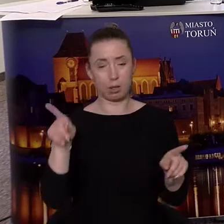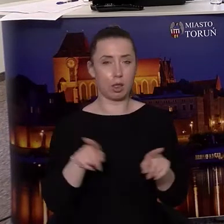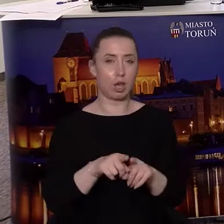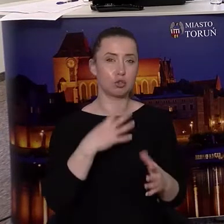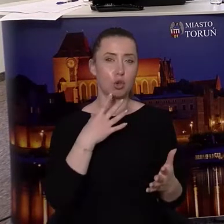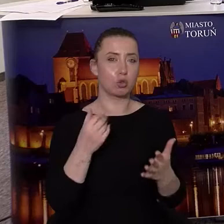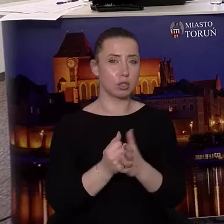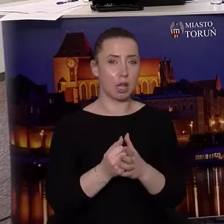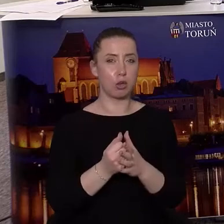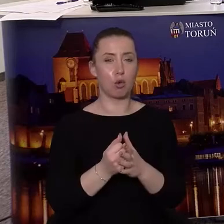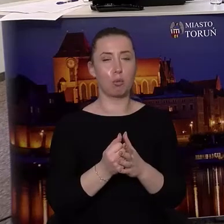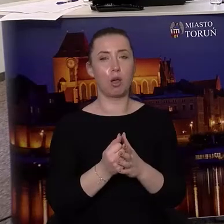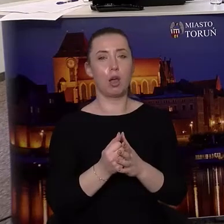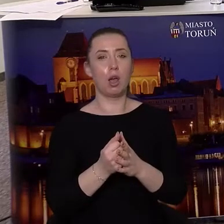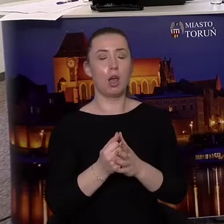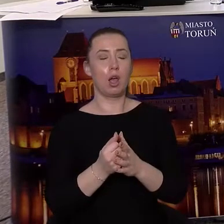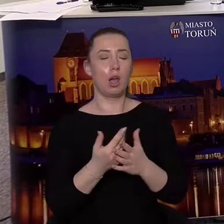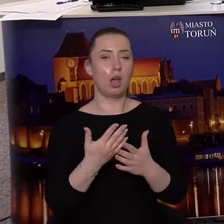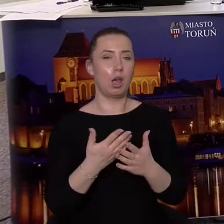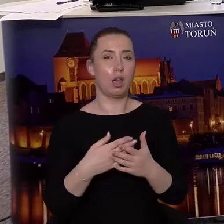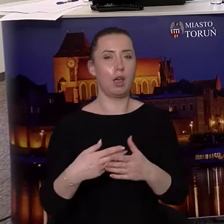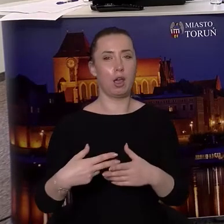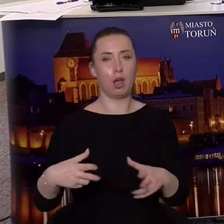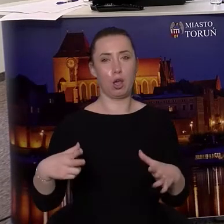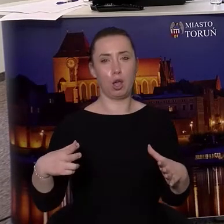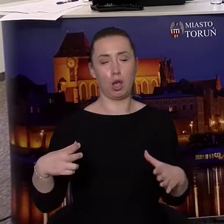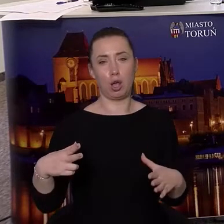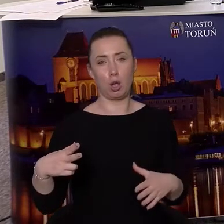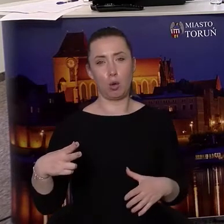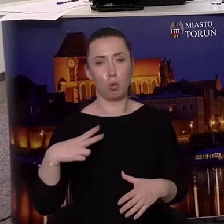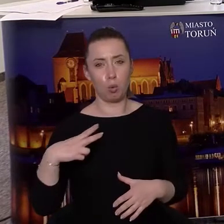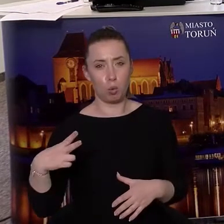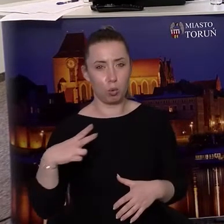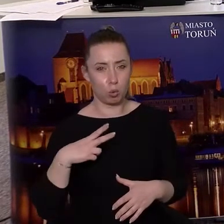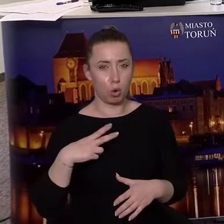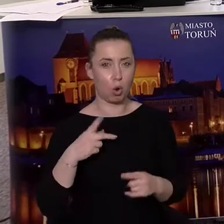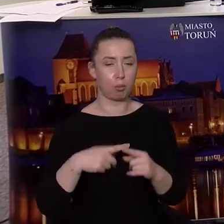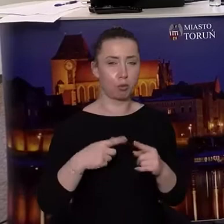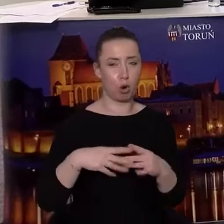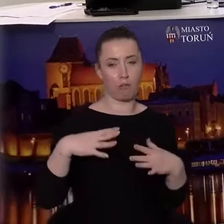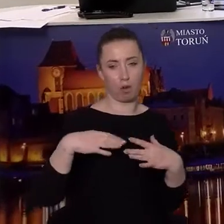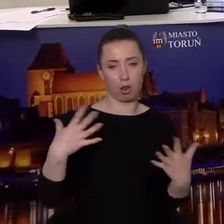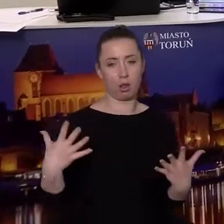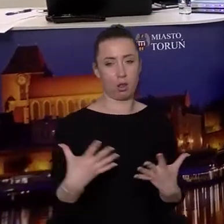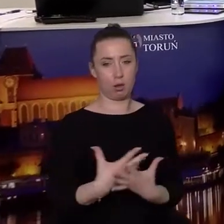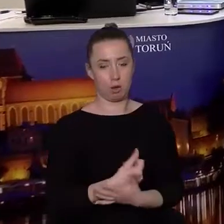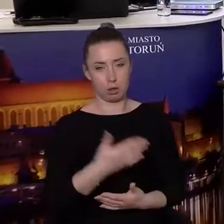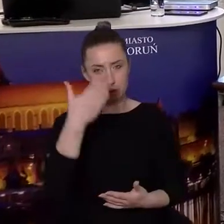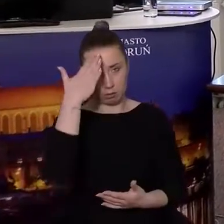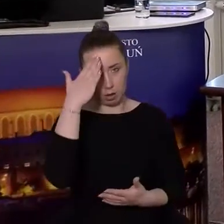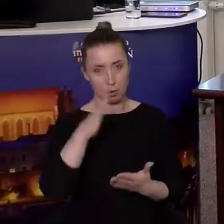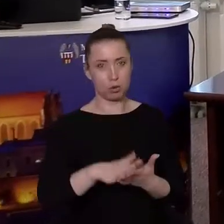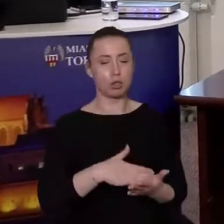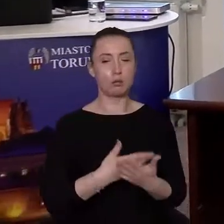a więc też osób podróżujących do pracy w transporcie publicznym zwykle, to wiemy, po chociażby